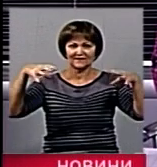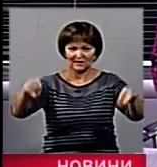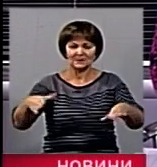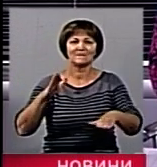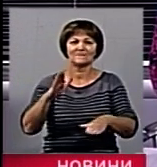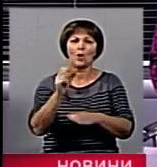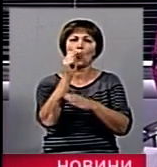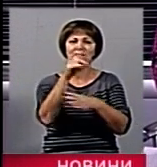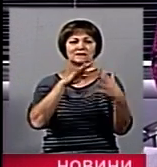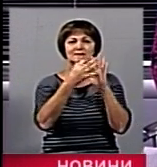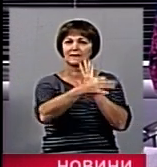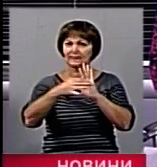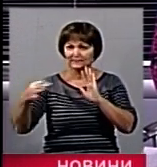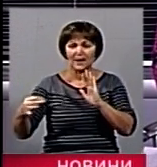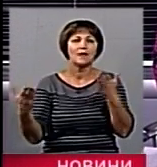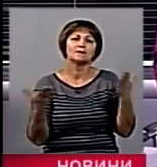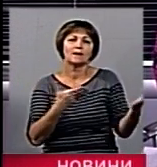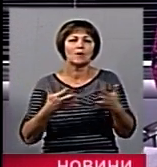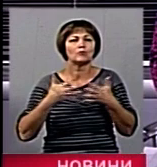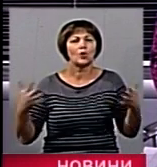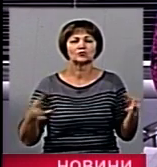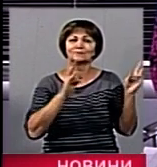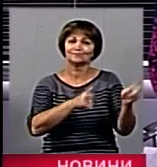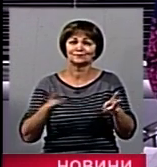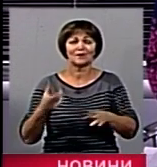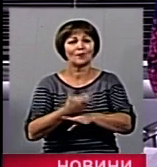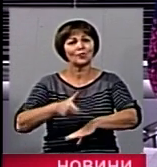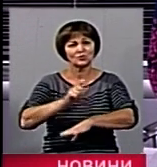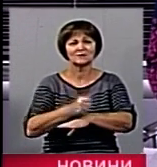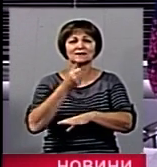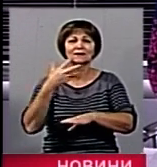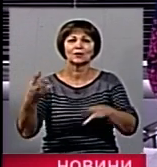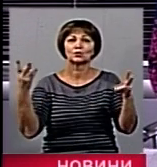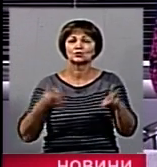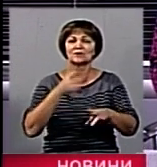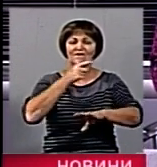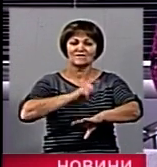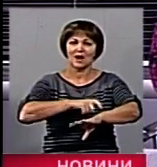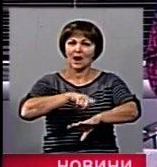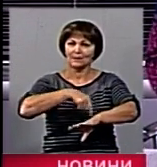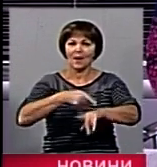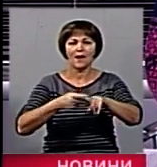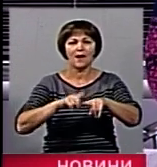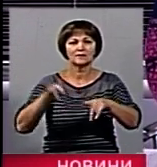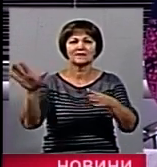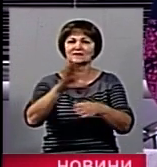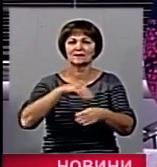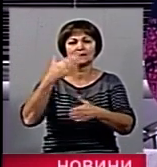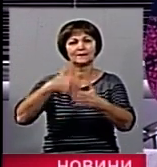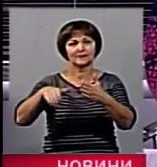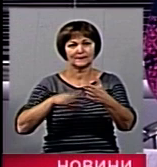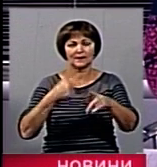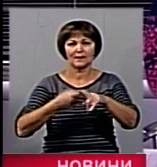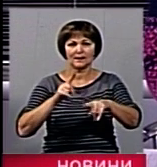області. У яких районах мешканці потерпіли найбільше та скільки часу піде в енергетиків на ліквідацію наслідків. Про це у телефонному